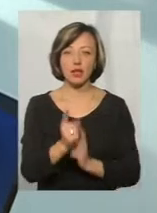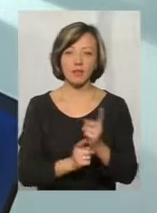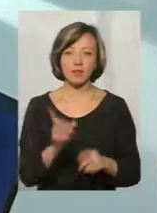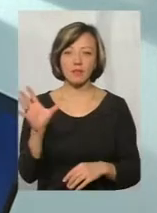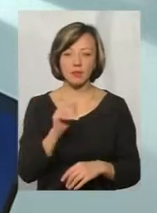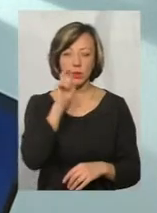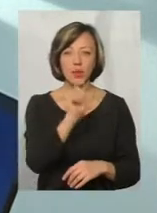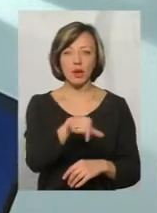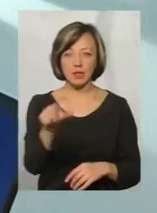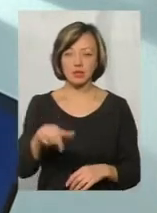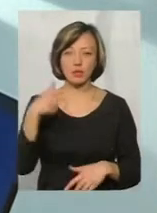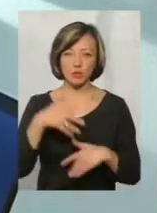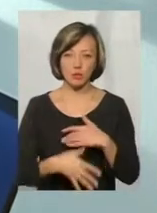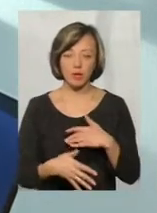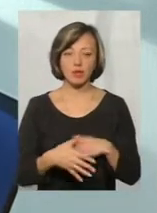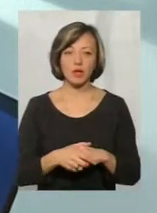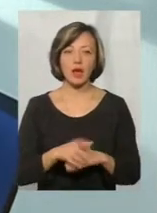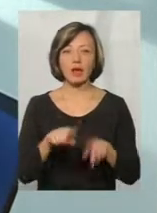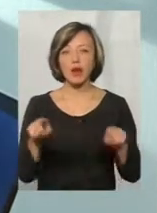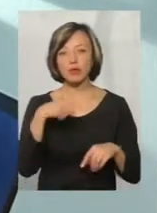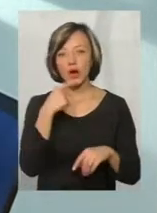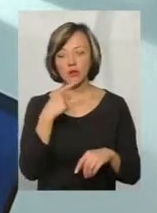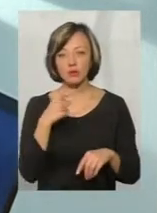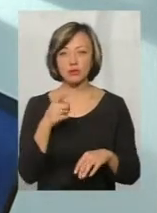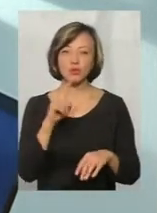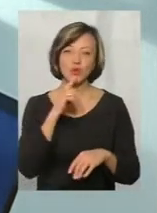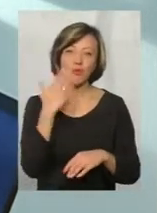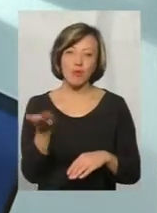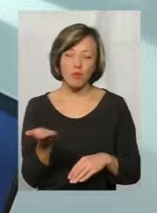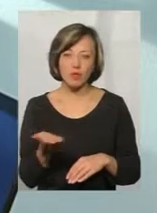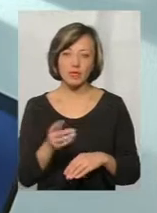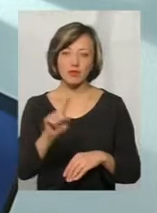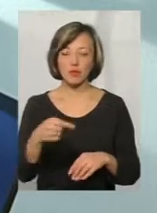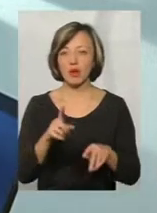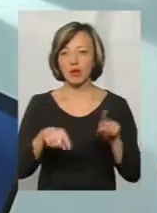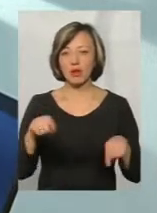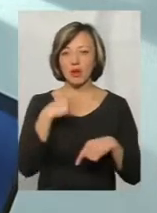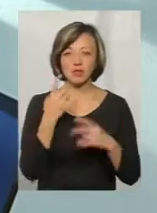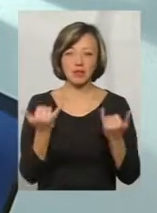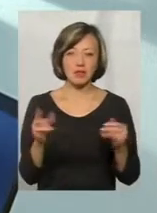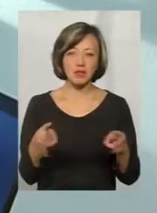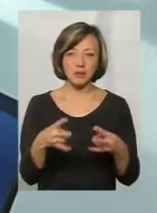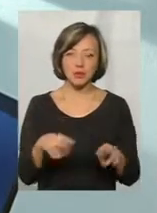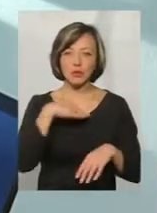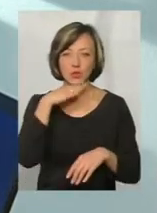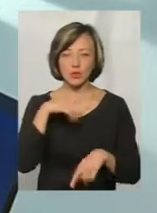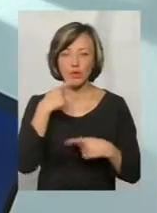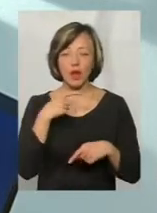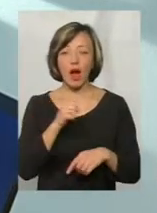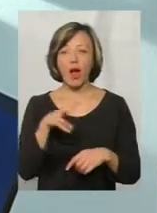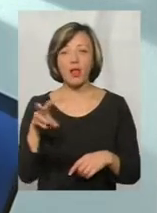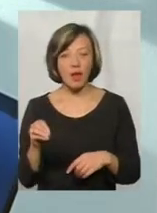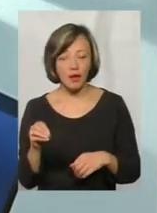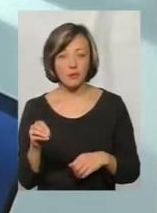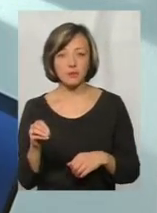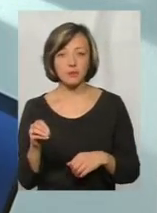українці це розуміють. Вона, дехто каже, дуже така популістична вимога, дехто каже, що це вже не на часі і досить про це говорити, але в